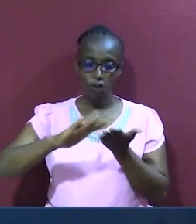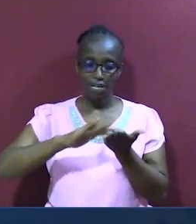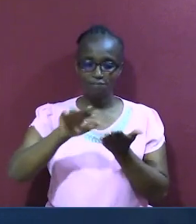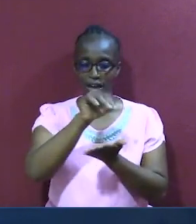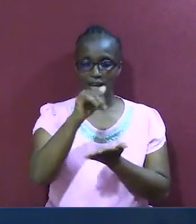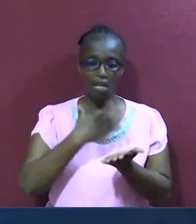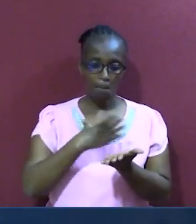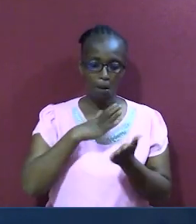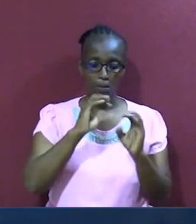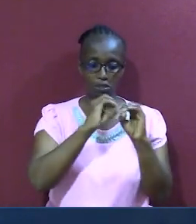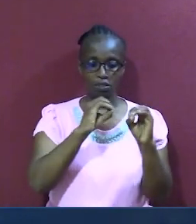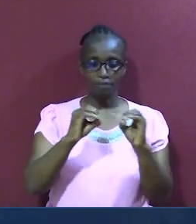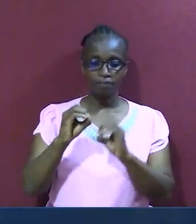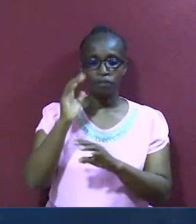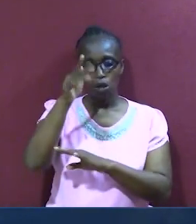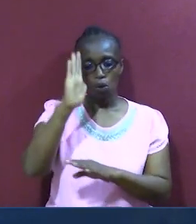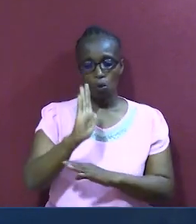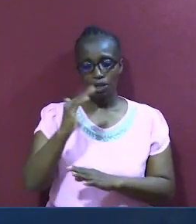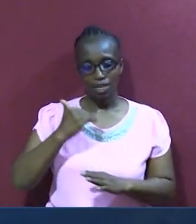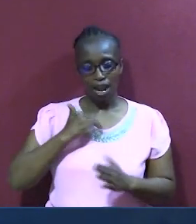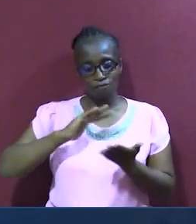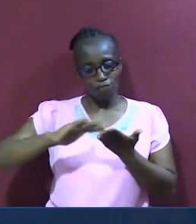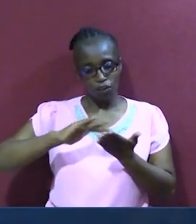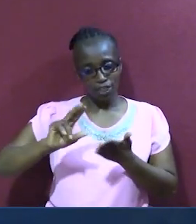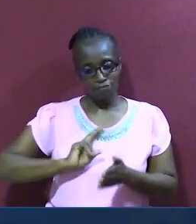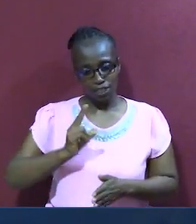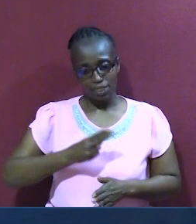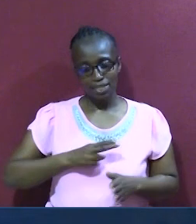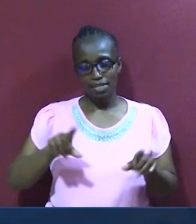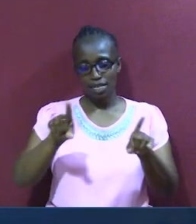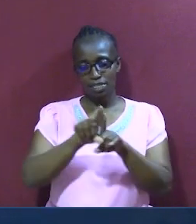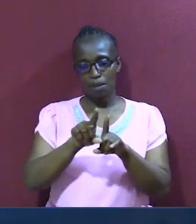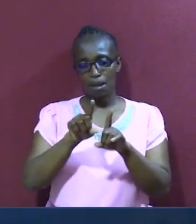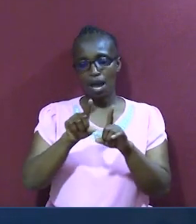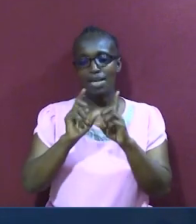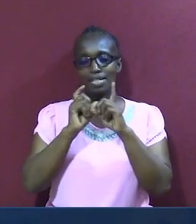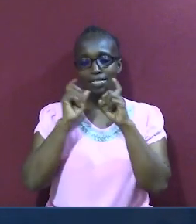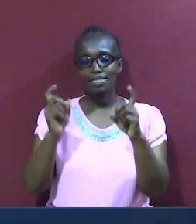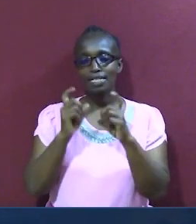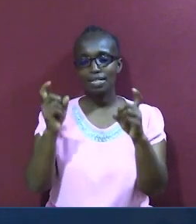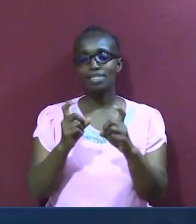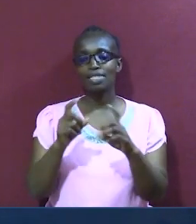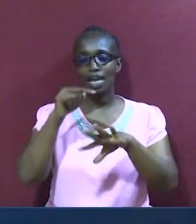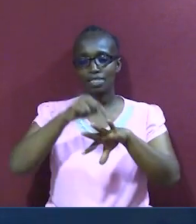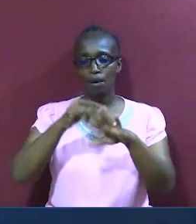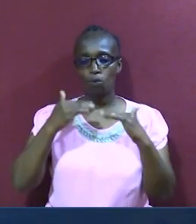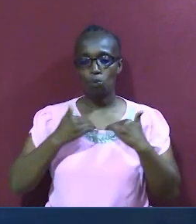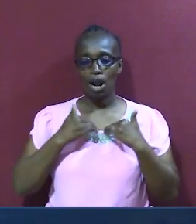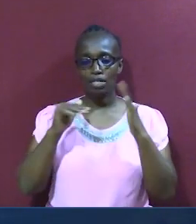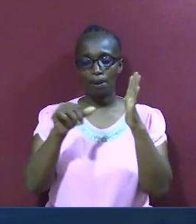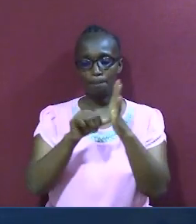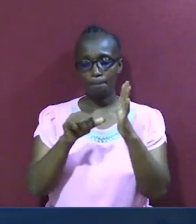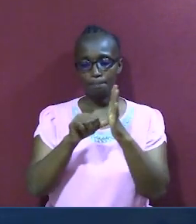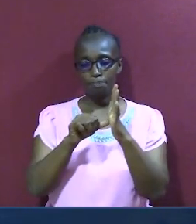hata mungu nae, alichusamehe, tukiwa wenye dambi, tukiwa na makosa, tusiwe